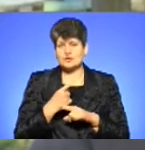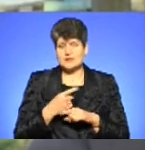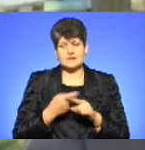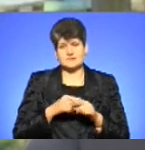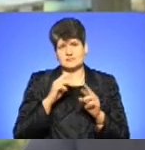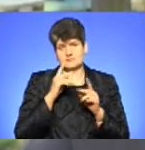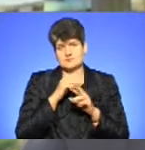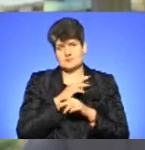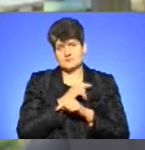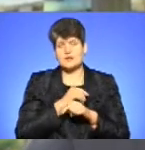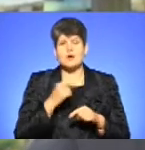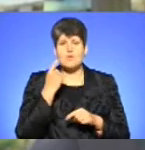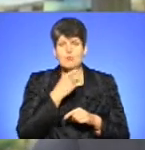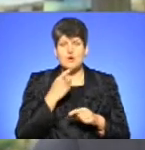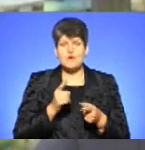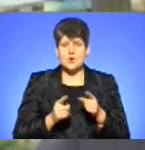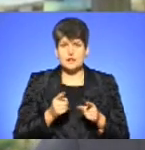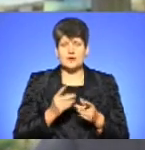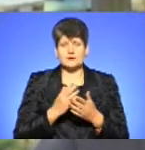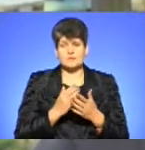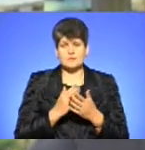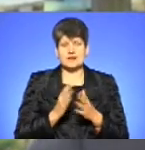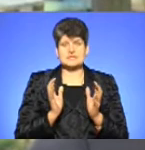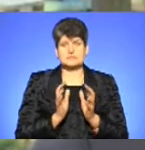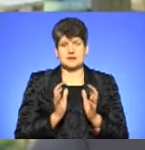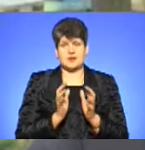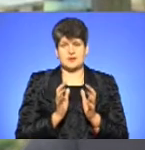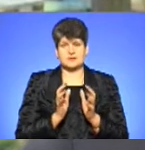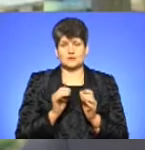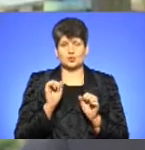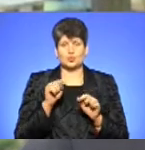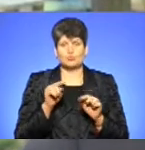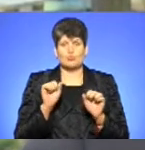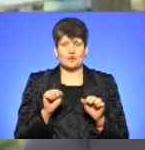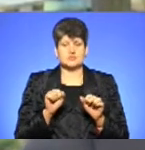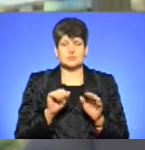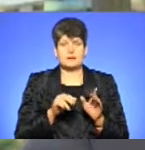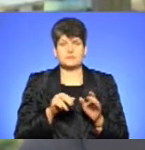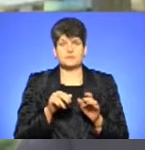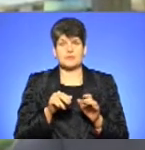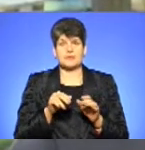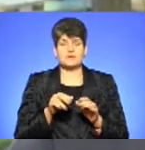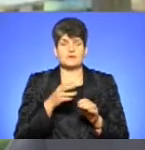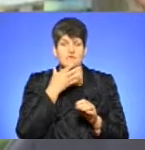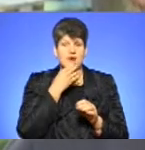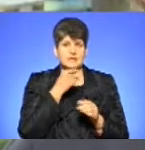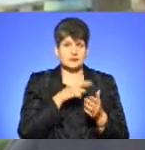є абсурд. Тобто, мова оригіналу має десь все-таки зберігатися. Тут можна відійти від файного міста і перейти на